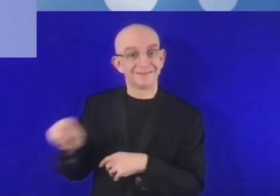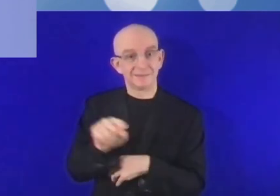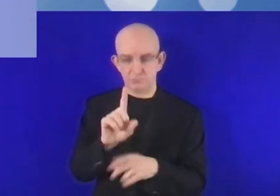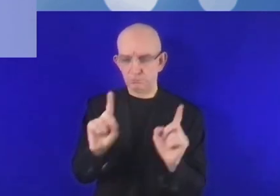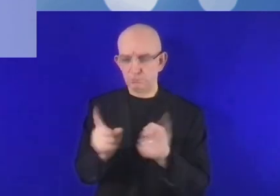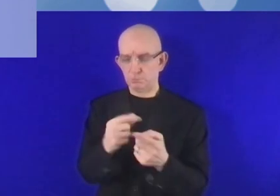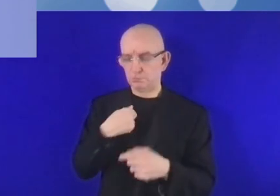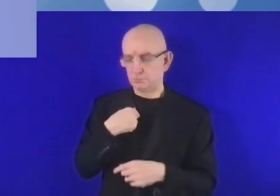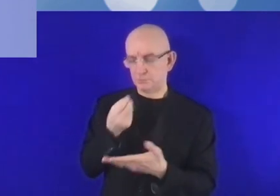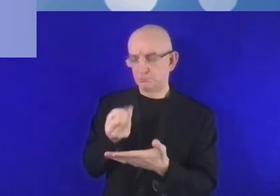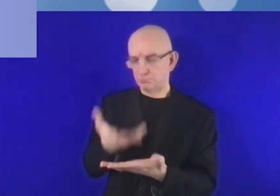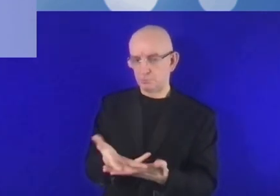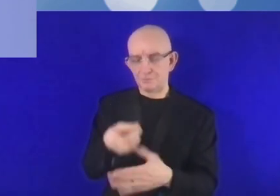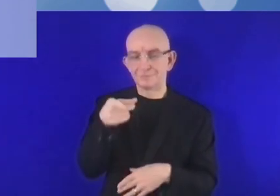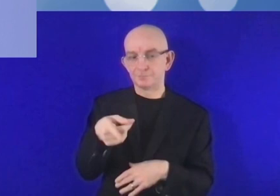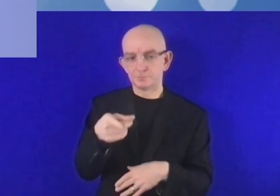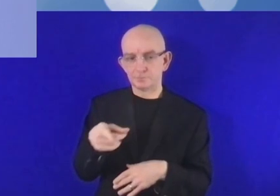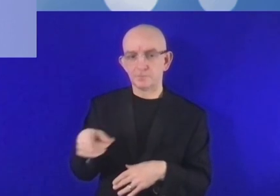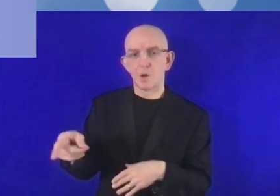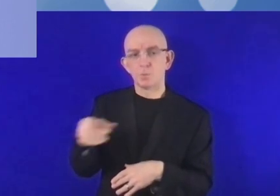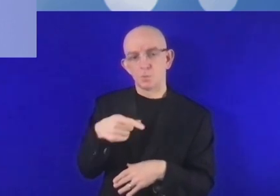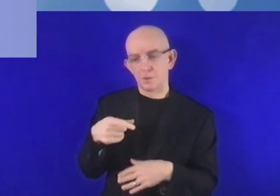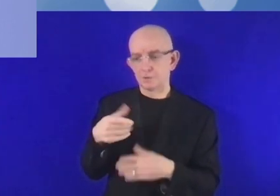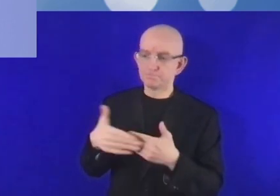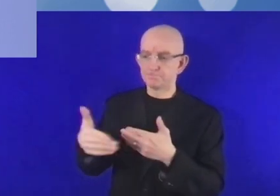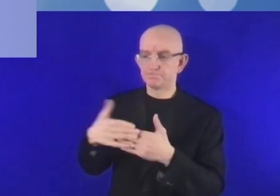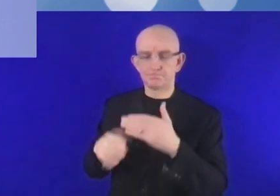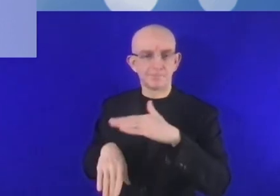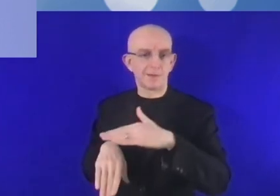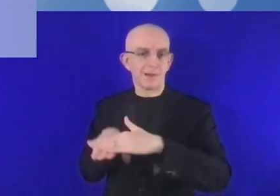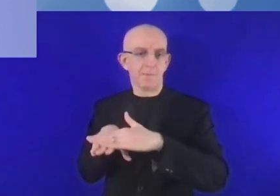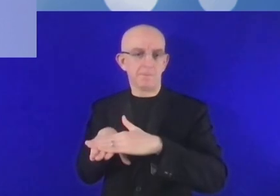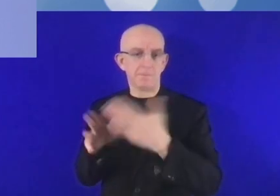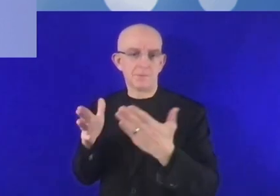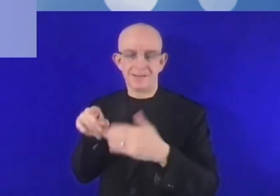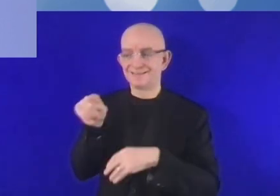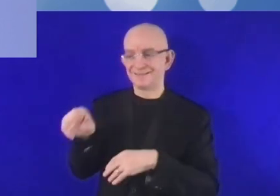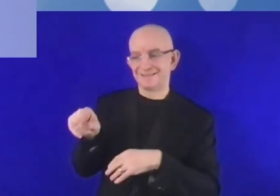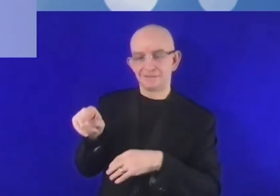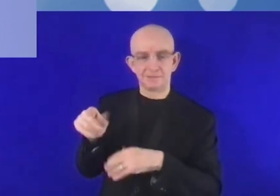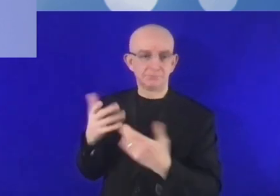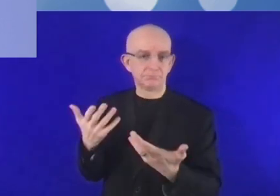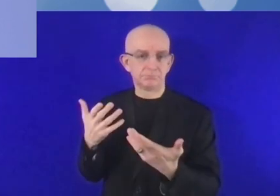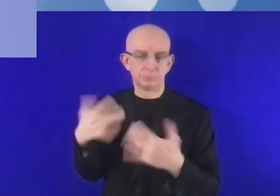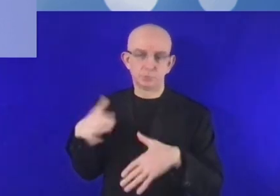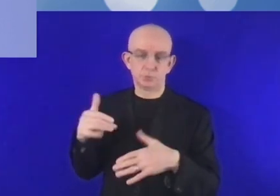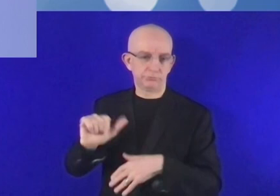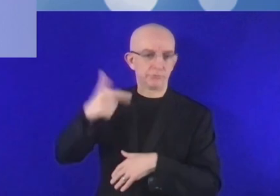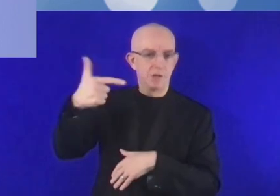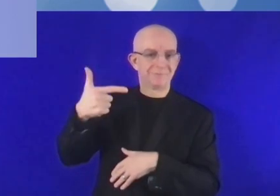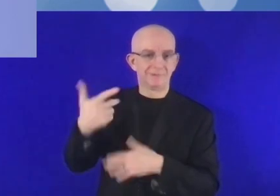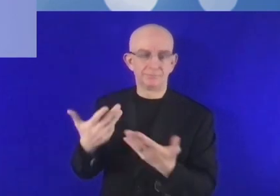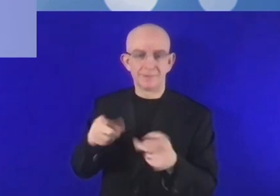également. Pour ce qui est des PME, je voudrais aussi souligner une chose, c'est qu'elles sont